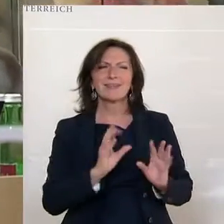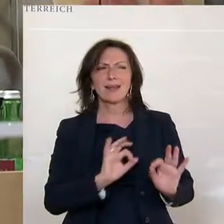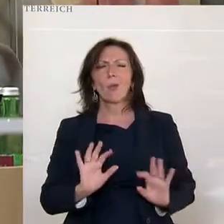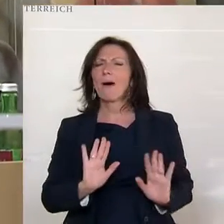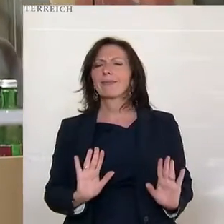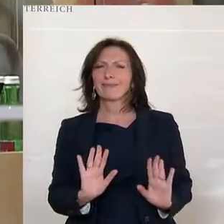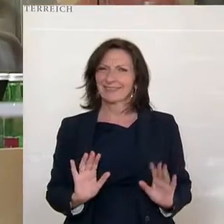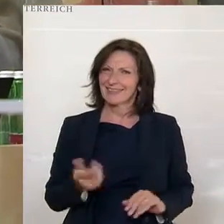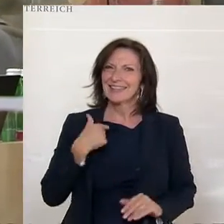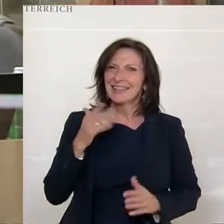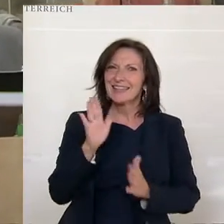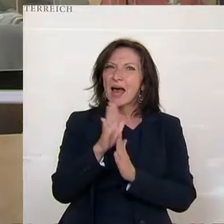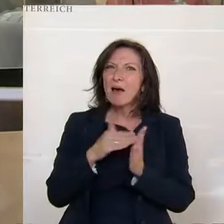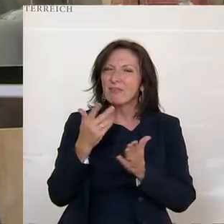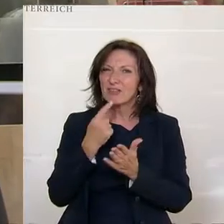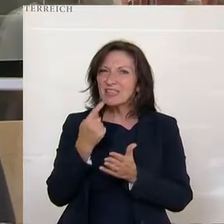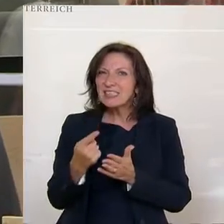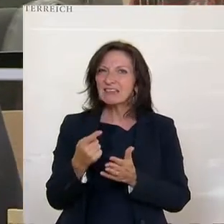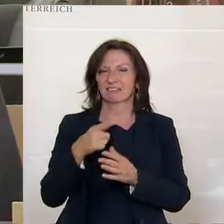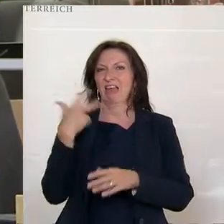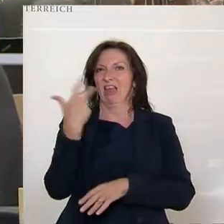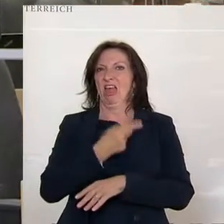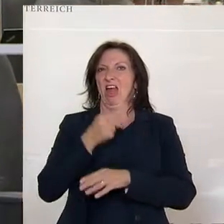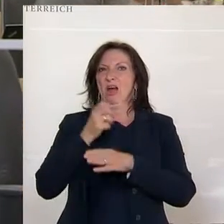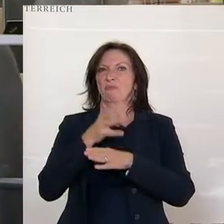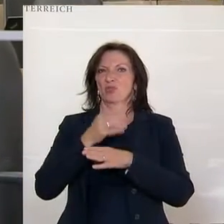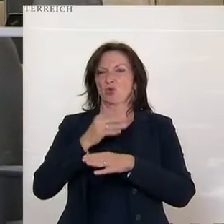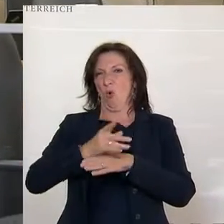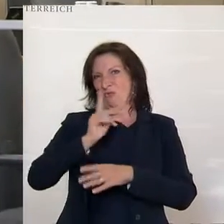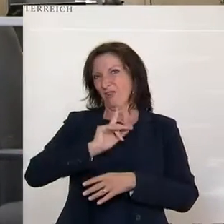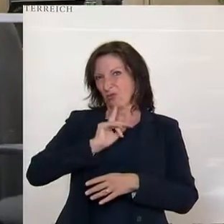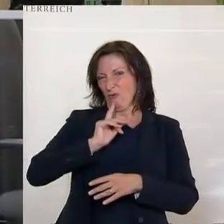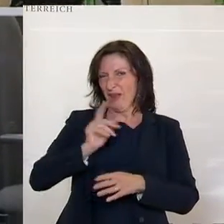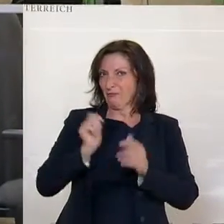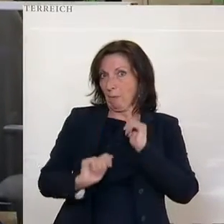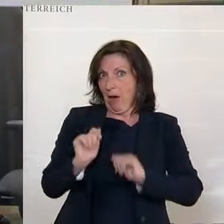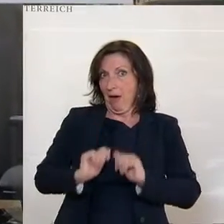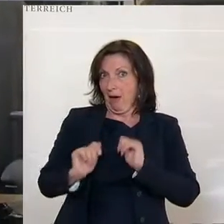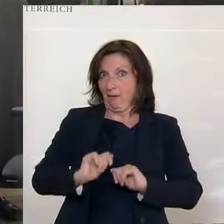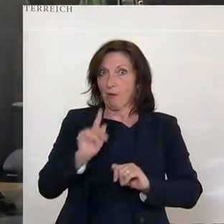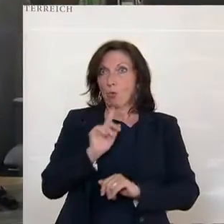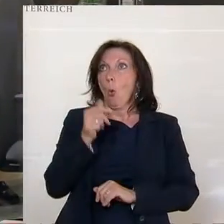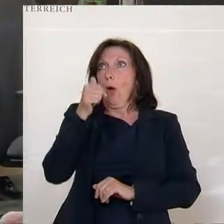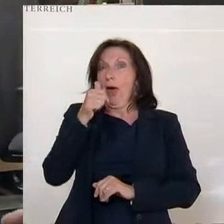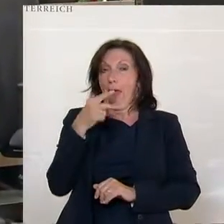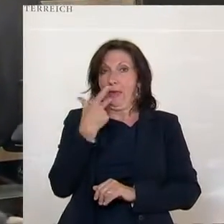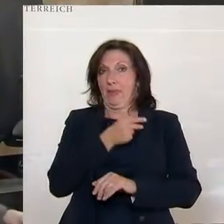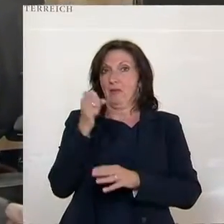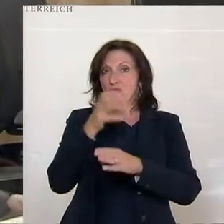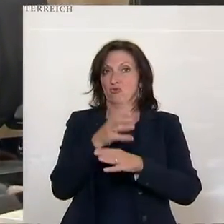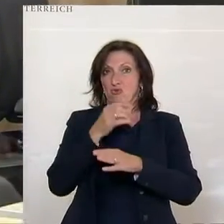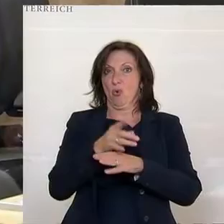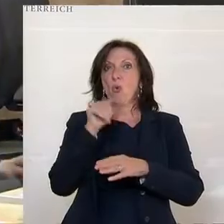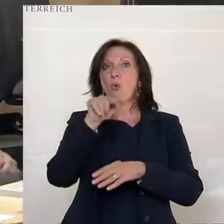Also wie gesagt, zu Beginn war der Impfstoff Mangelware ebenso, wie es zu Beginn auch nur einen zugelassenen Impfstoff gab und eben der auch nur für ein